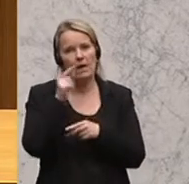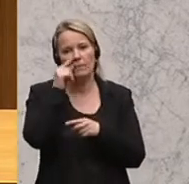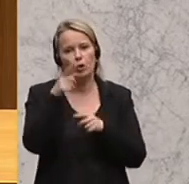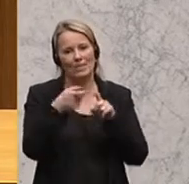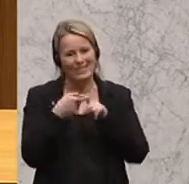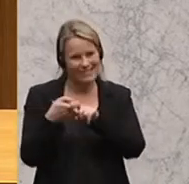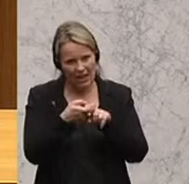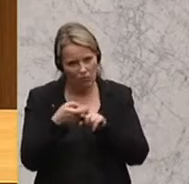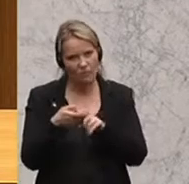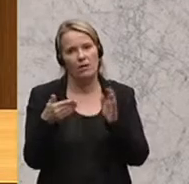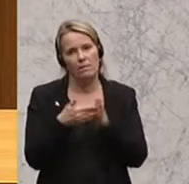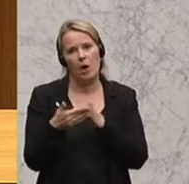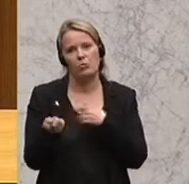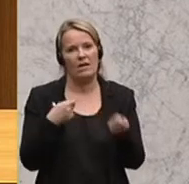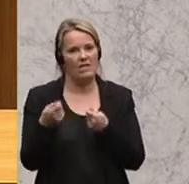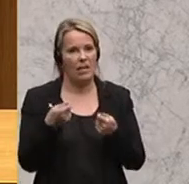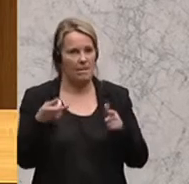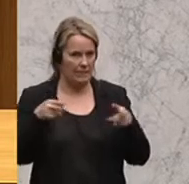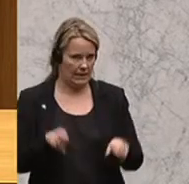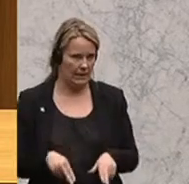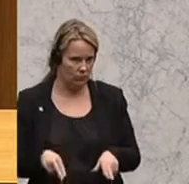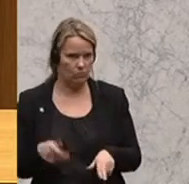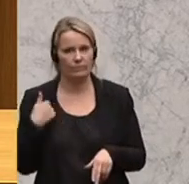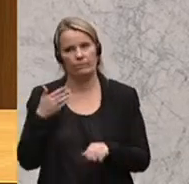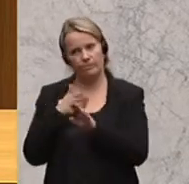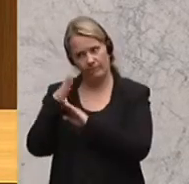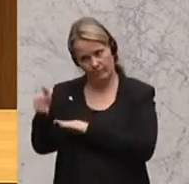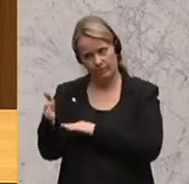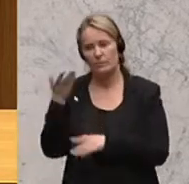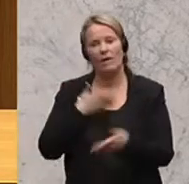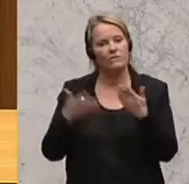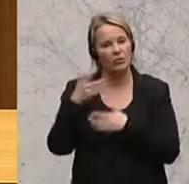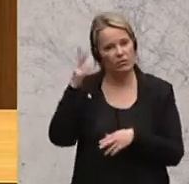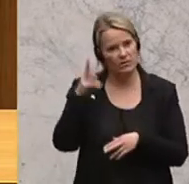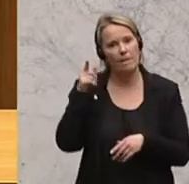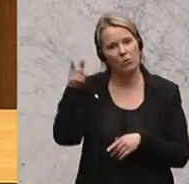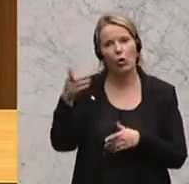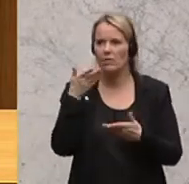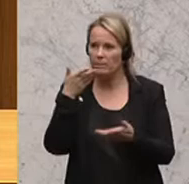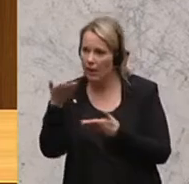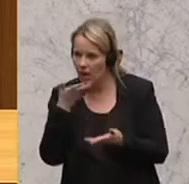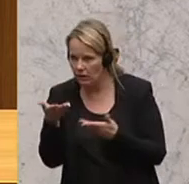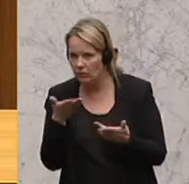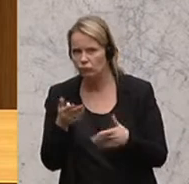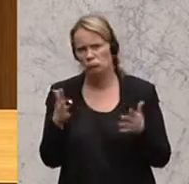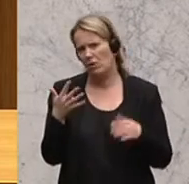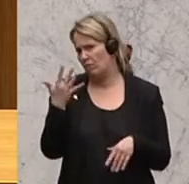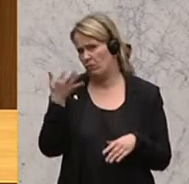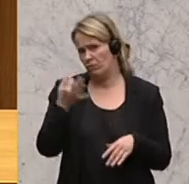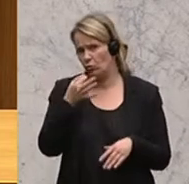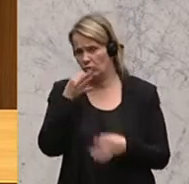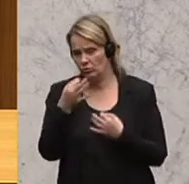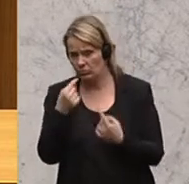Gesellschaft braucht eine Gewerbeberechtigung. Ich gehe zur Wirtschaftskammer, lasse mich dort beraten. Dieses Gespräch hat in etwa fünf Minuten